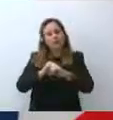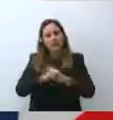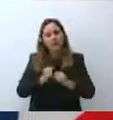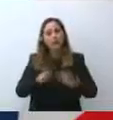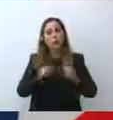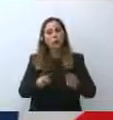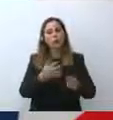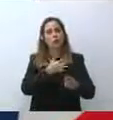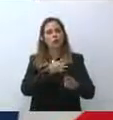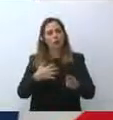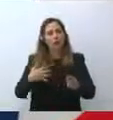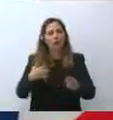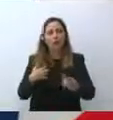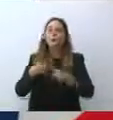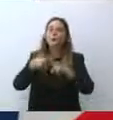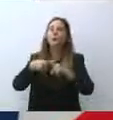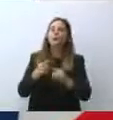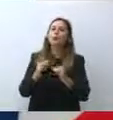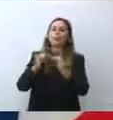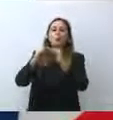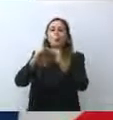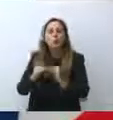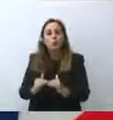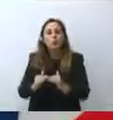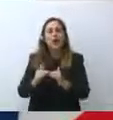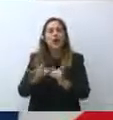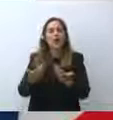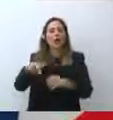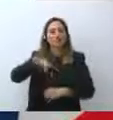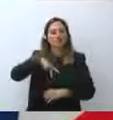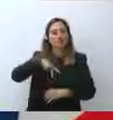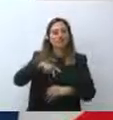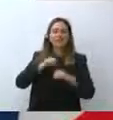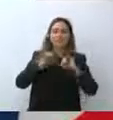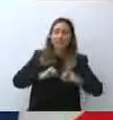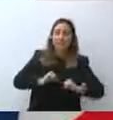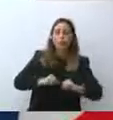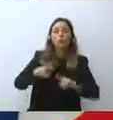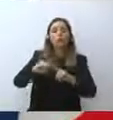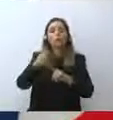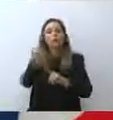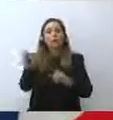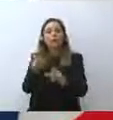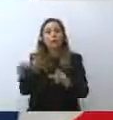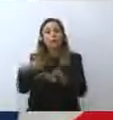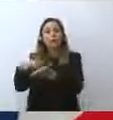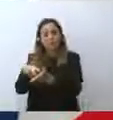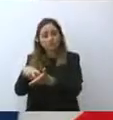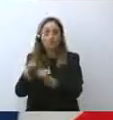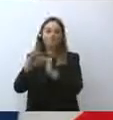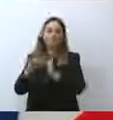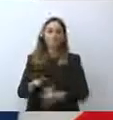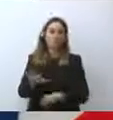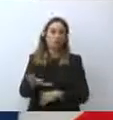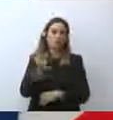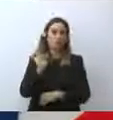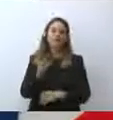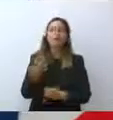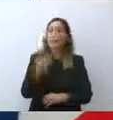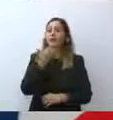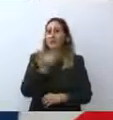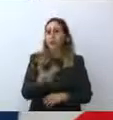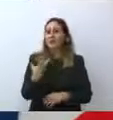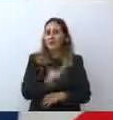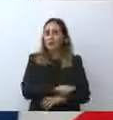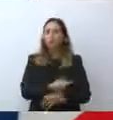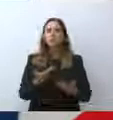tutelare la propria salute e quella dei più fragili facendo il vaccino. Però sicuramente nella gestione della